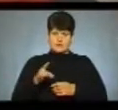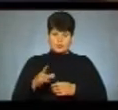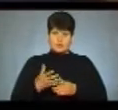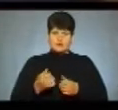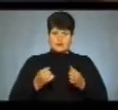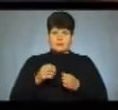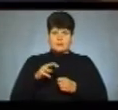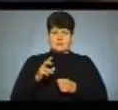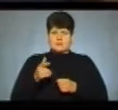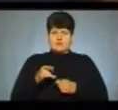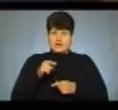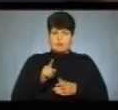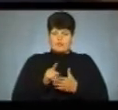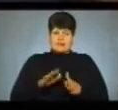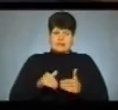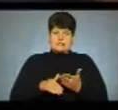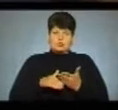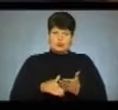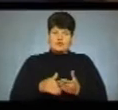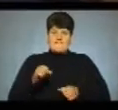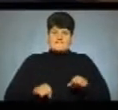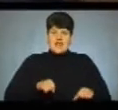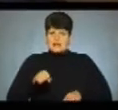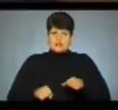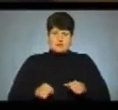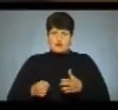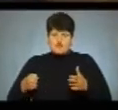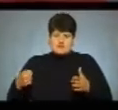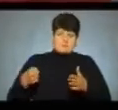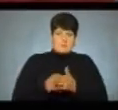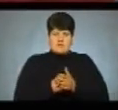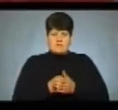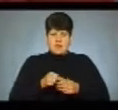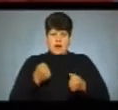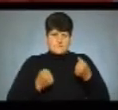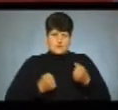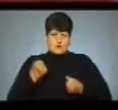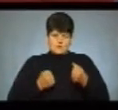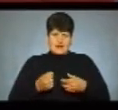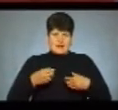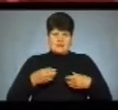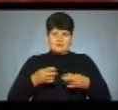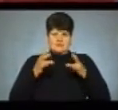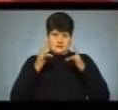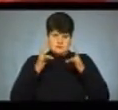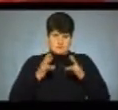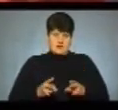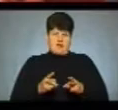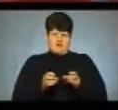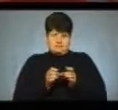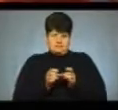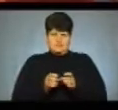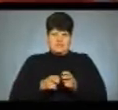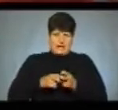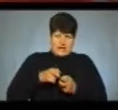водій Микола Мавдюк. Вони повинні надати допомогу велосипедисту, якого збив автомобіль. Травми, перелом стегна з вираженою артеріальною кровотечею, травма